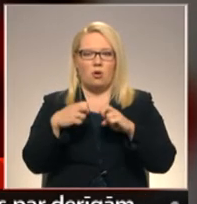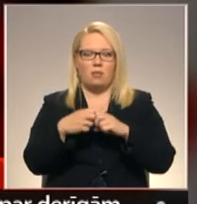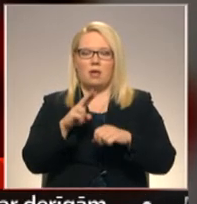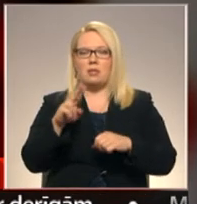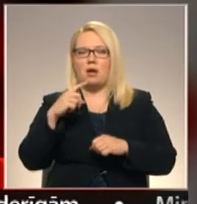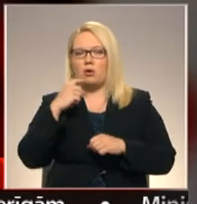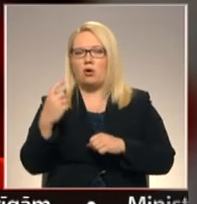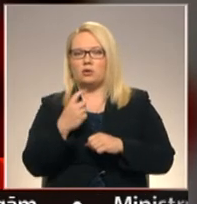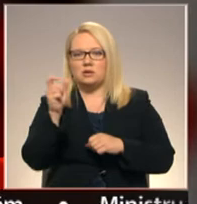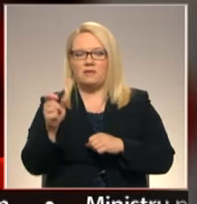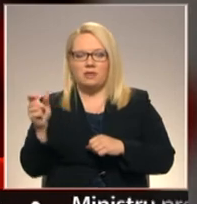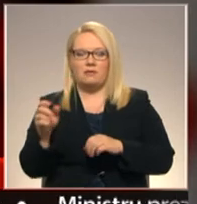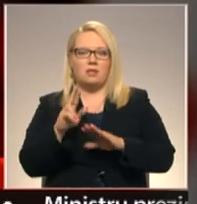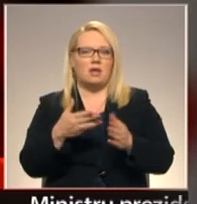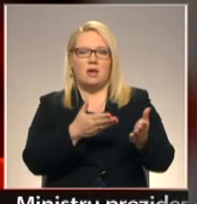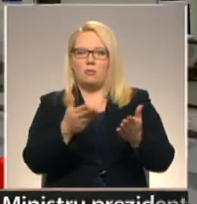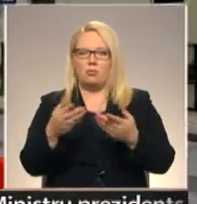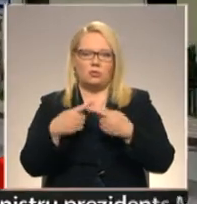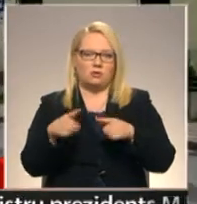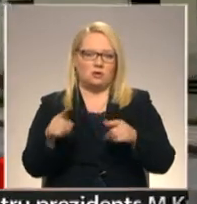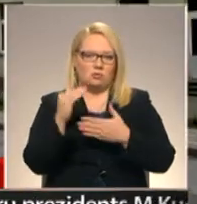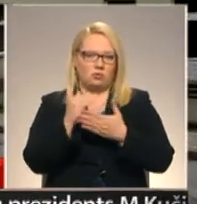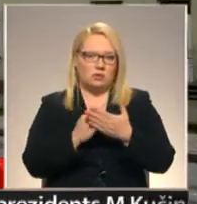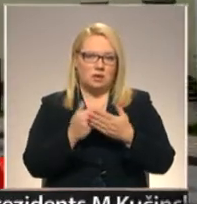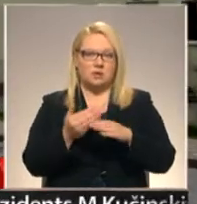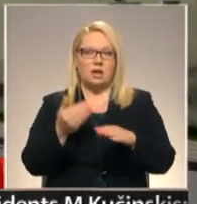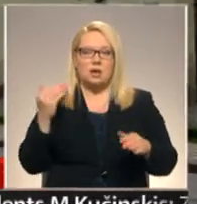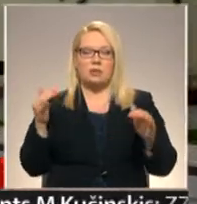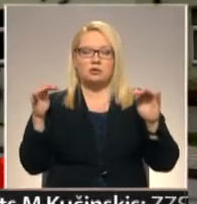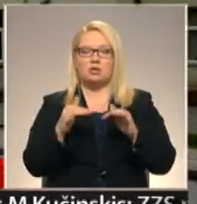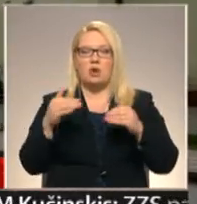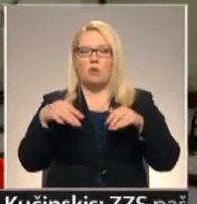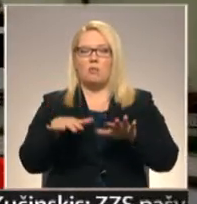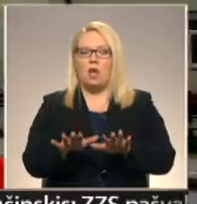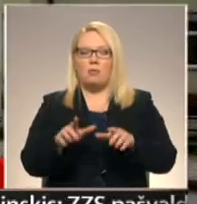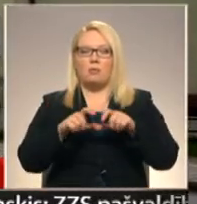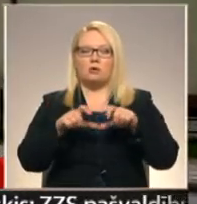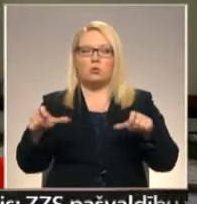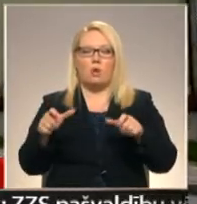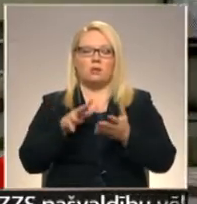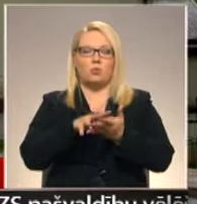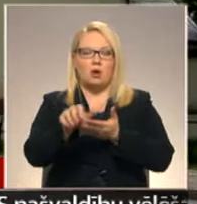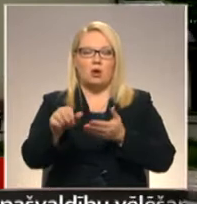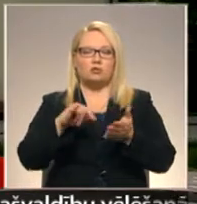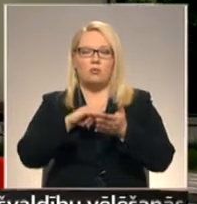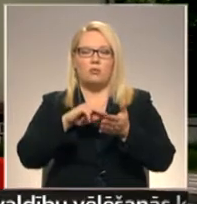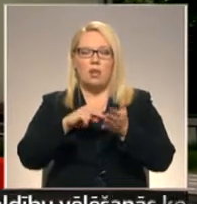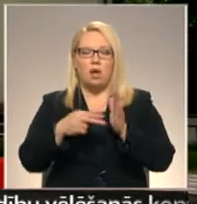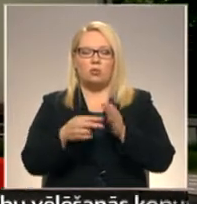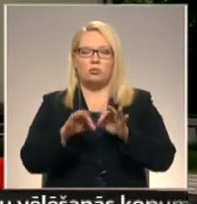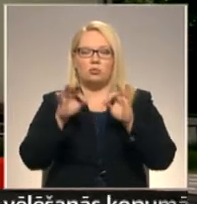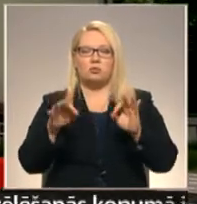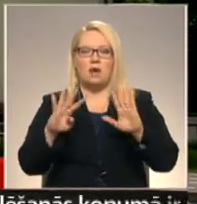konservatīviem, ne jebkur citu nosarakstīt. Iepriekšējā sasaukuma lēmuma par skolas nojaukšanu plānots uzsākt 9.